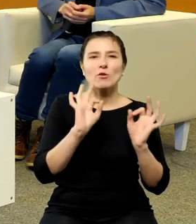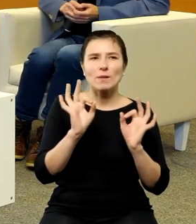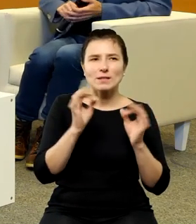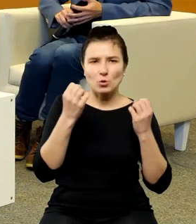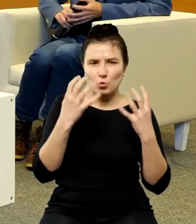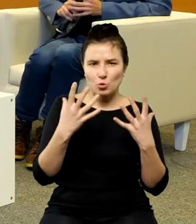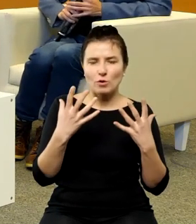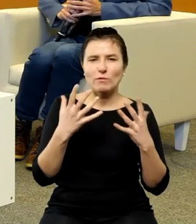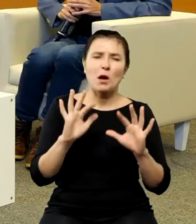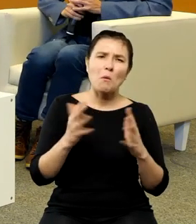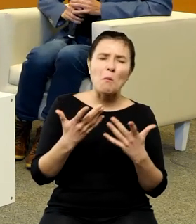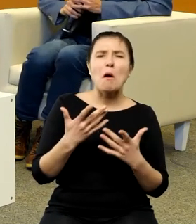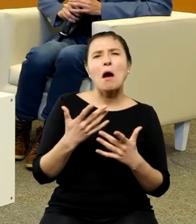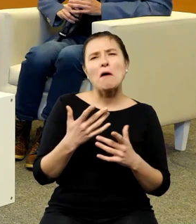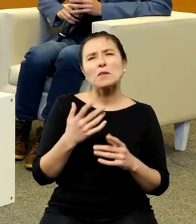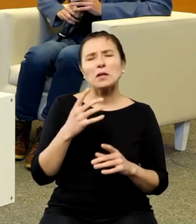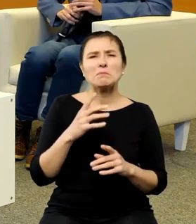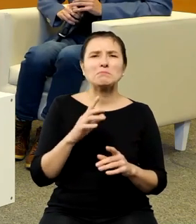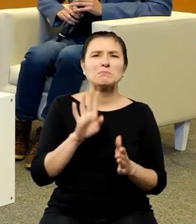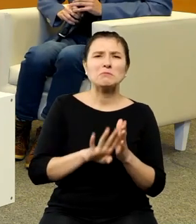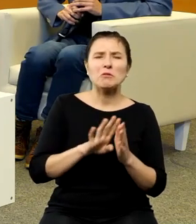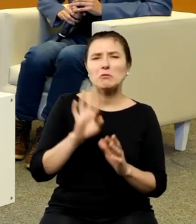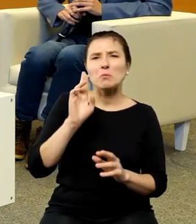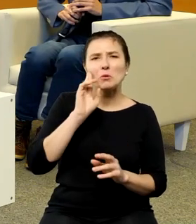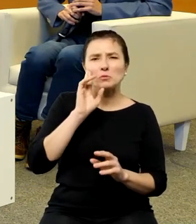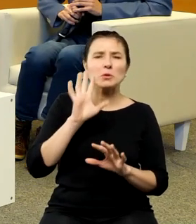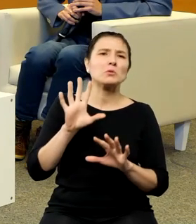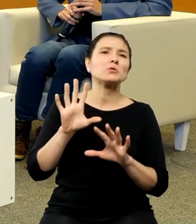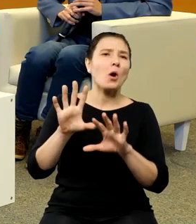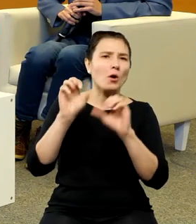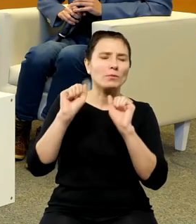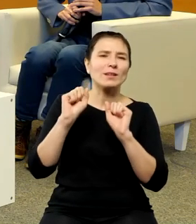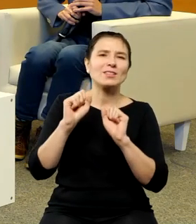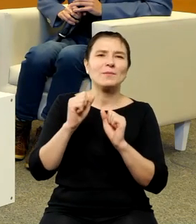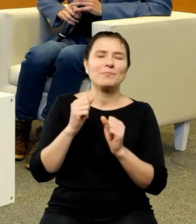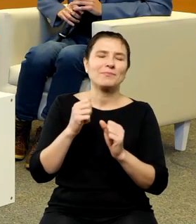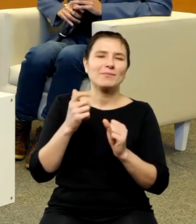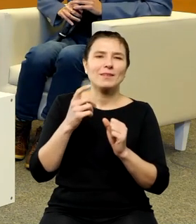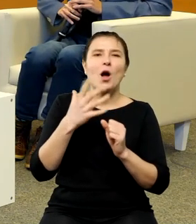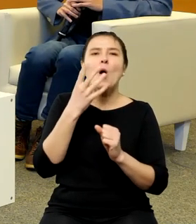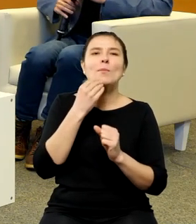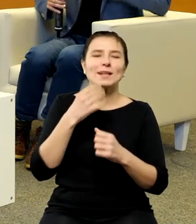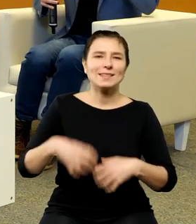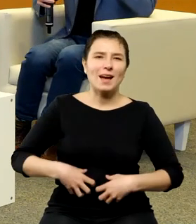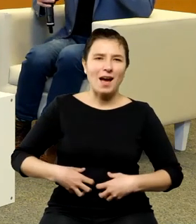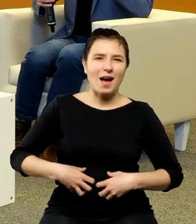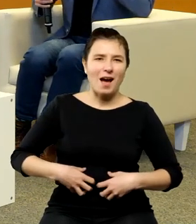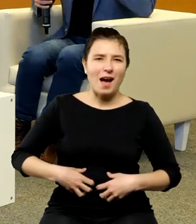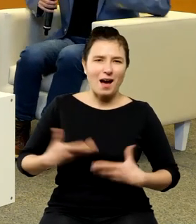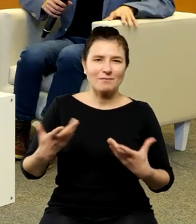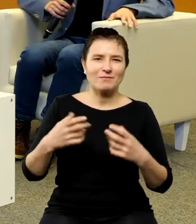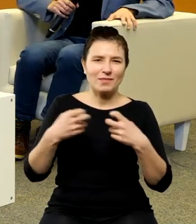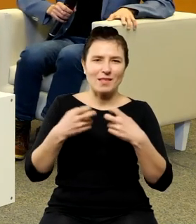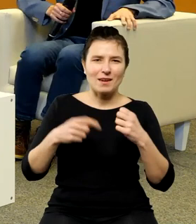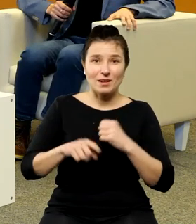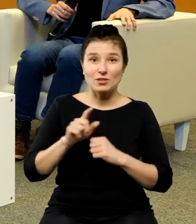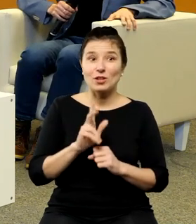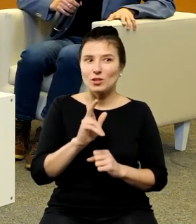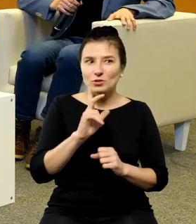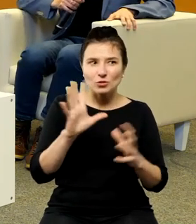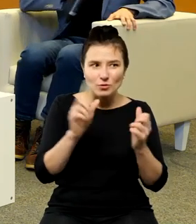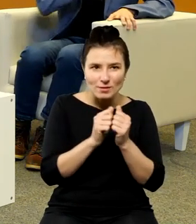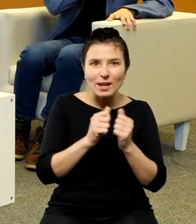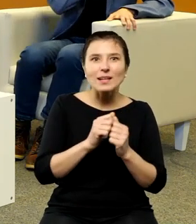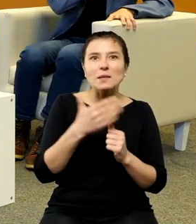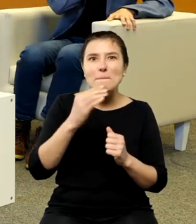potocznym czyli śmiesznym obrazie jak w internecie czy ktoś z Państwa natrafił na tego typu memy o Koperniku czy ktoś z Państwa w ogóle się